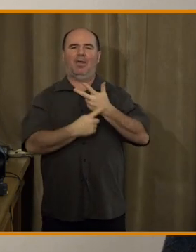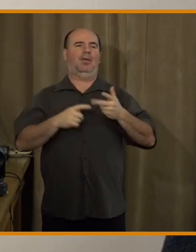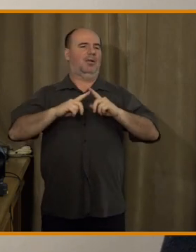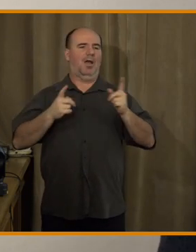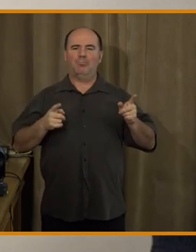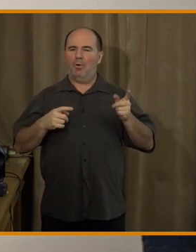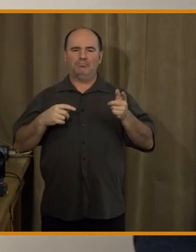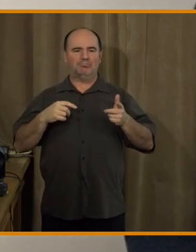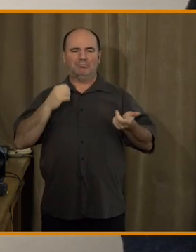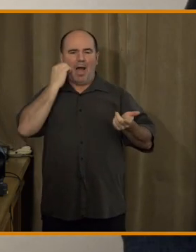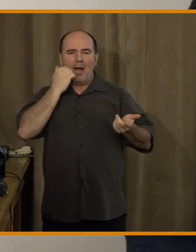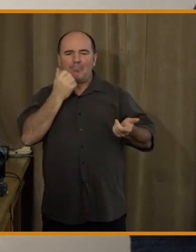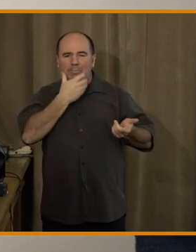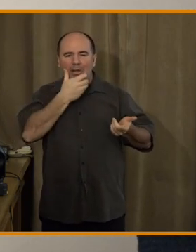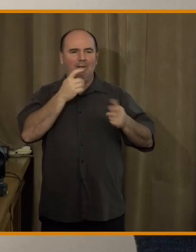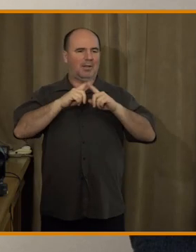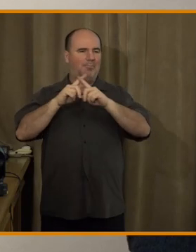Což nás teda mrzí samozřejmě.